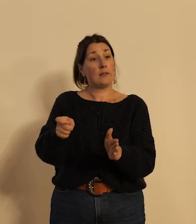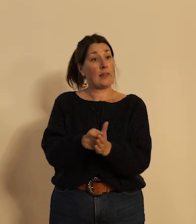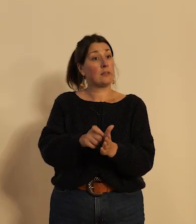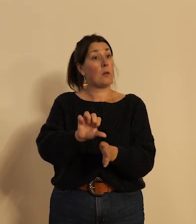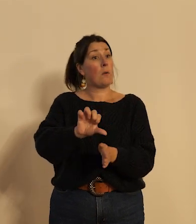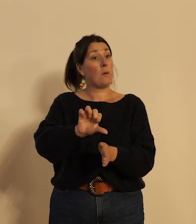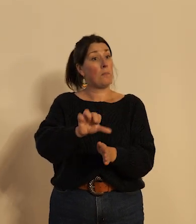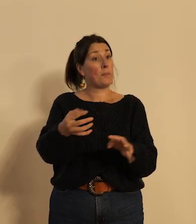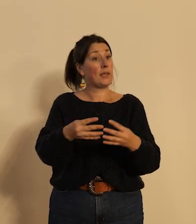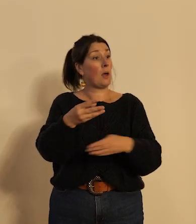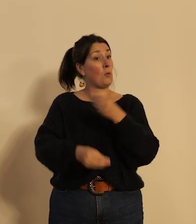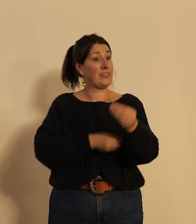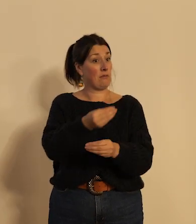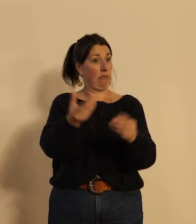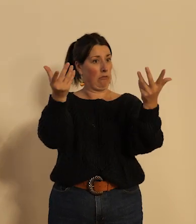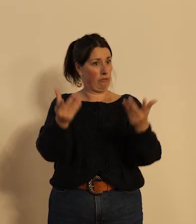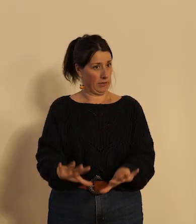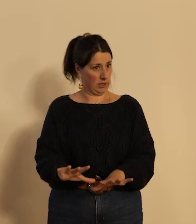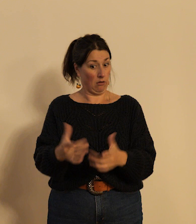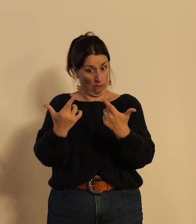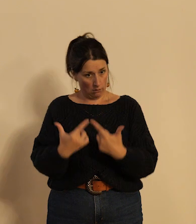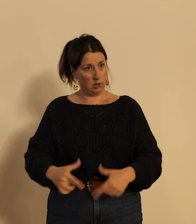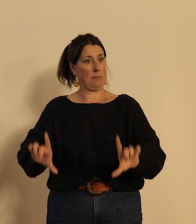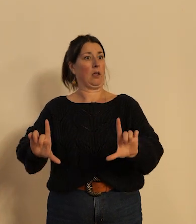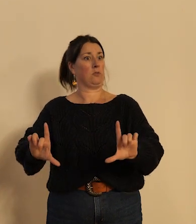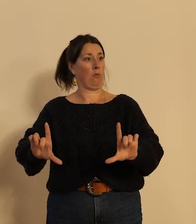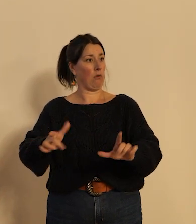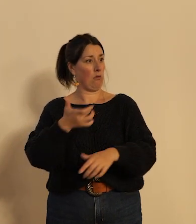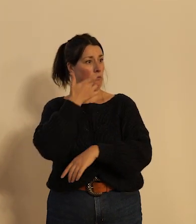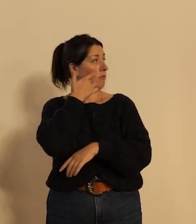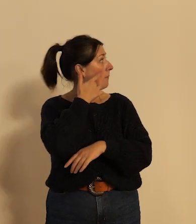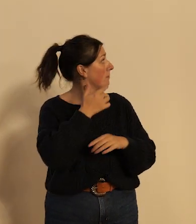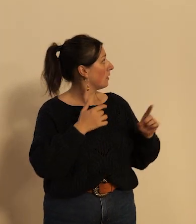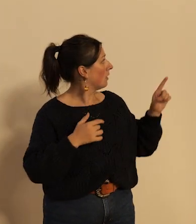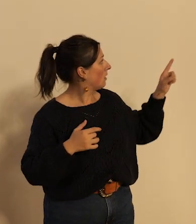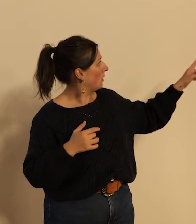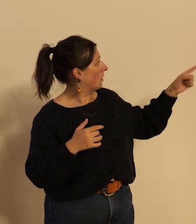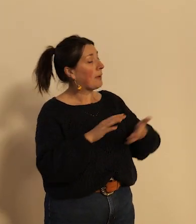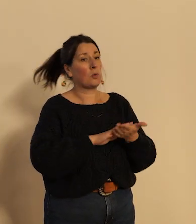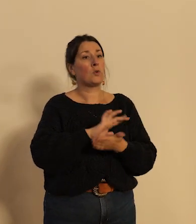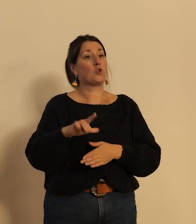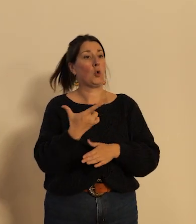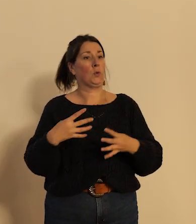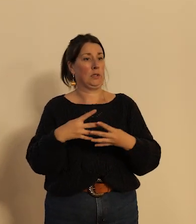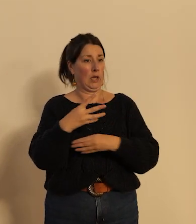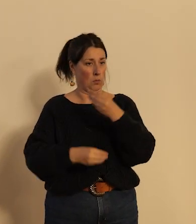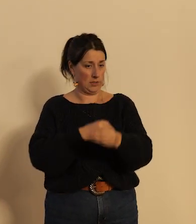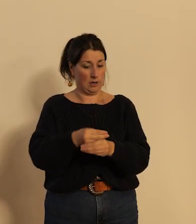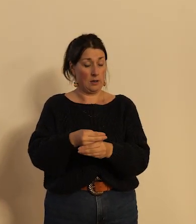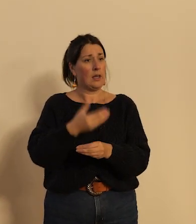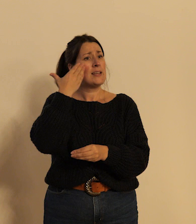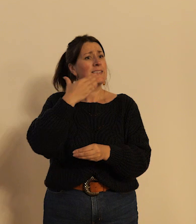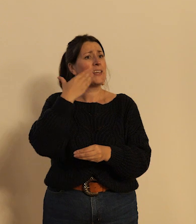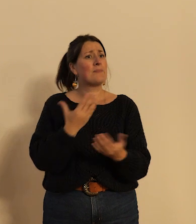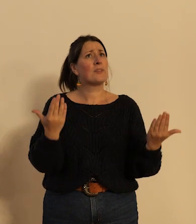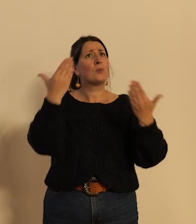donc ici vous l'avez reconnu ou pas le pont du Sanitas a été dynamité par les allemands dans